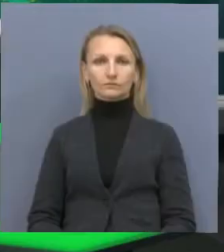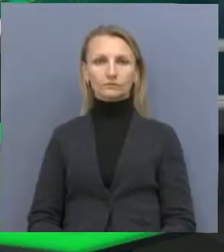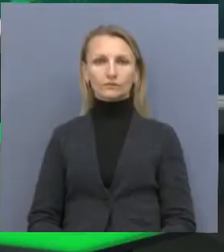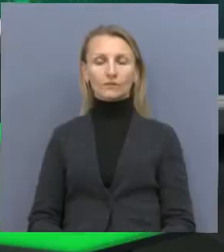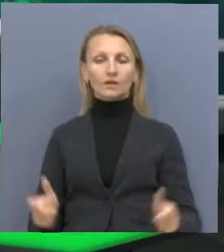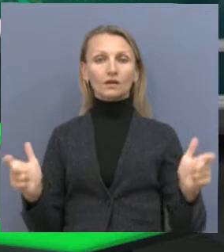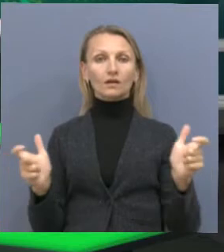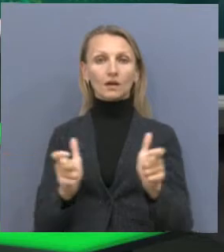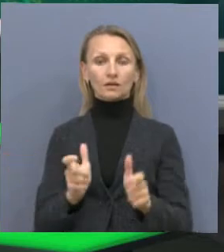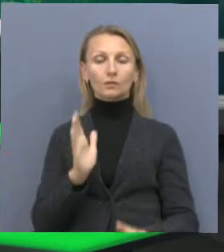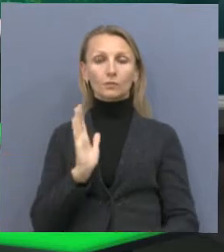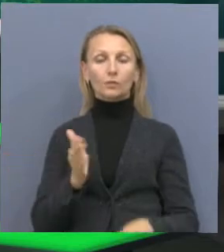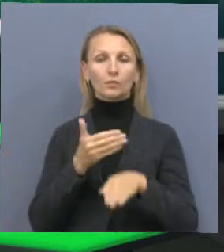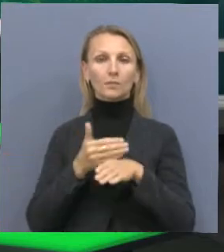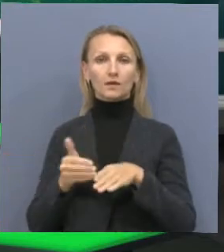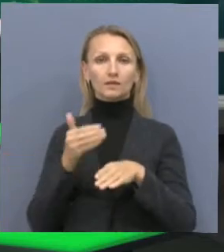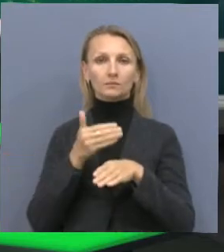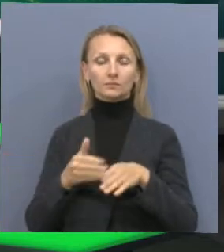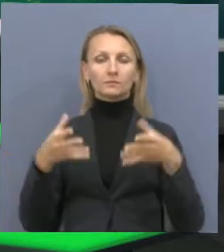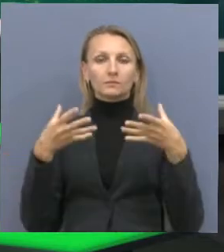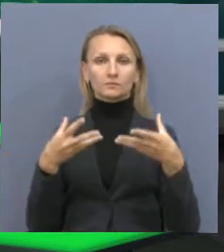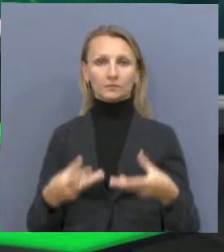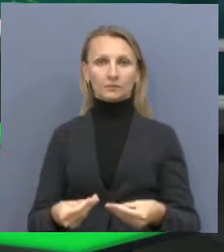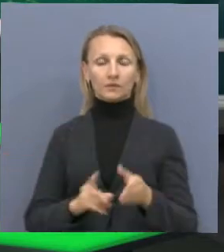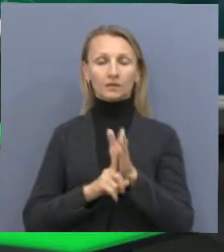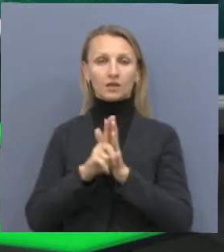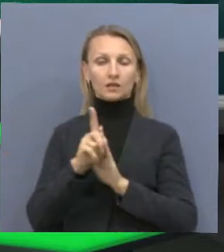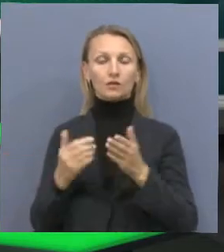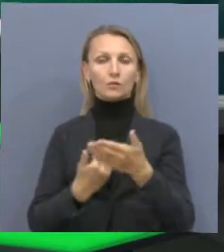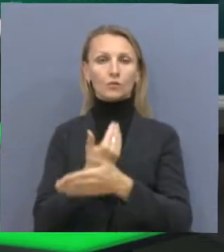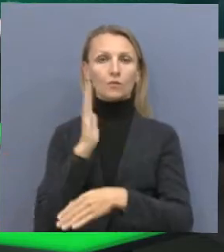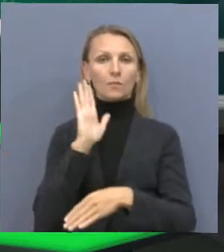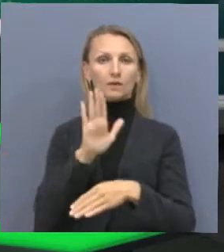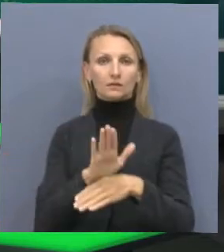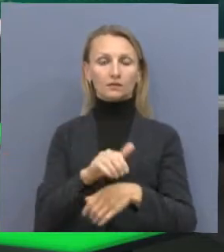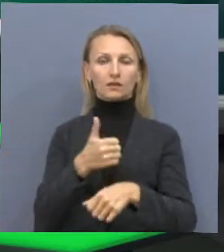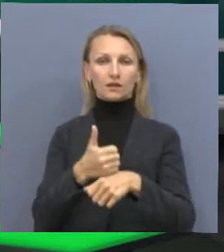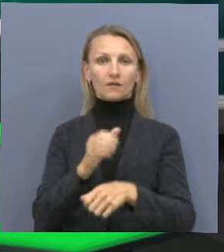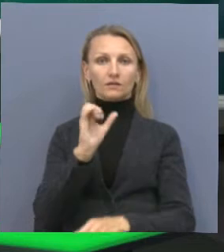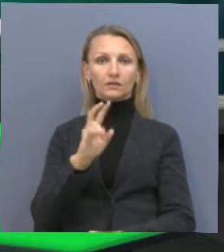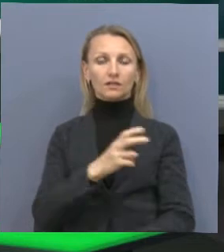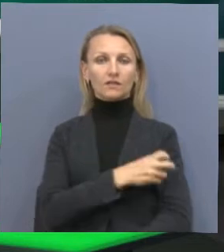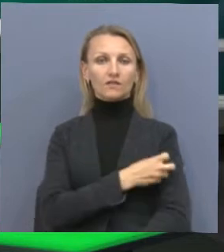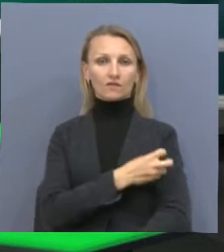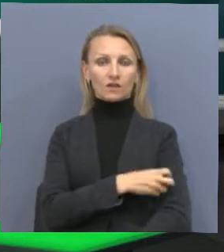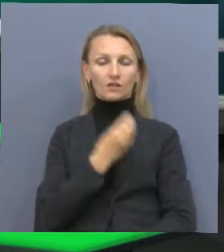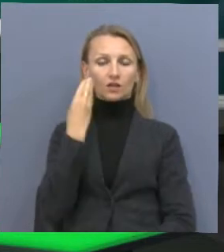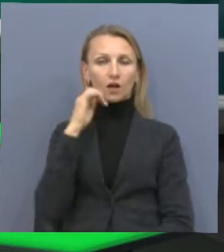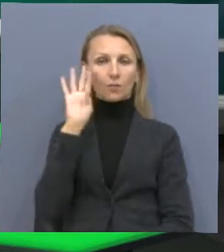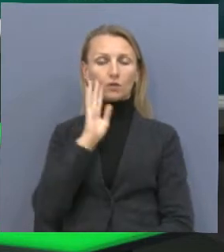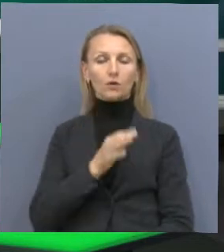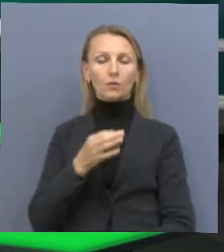Меры будут постепенно ослаблены. В этой связи вышло новое постановление главного санитарного врача Кмулинской области.